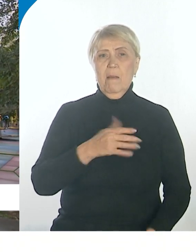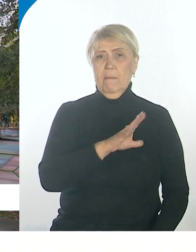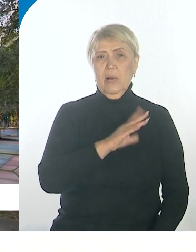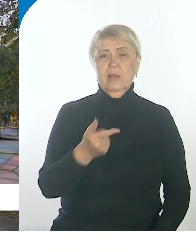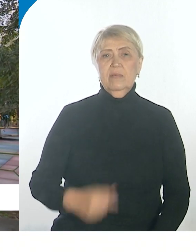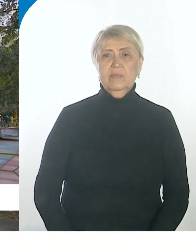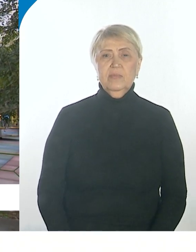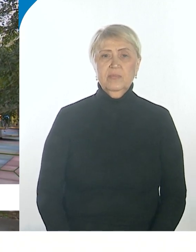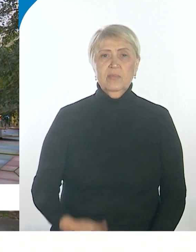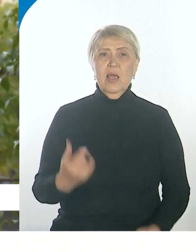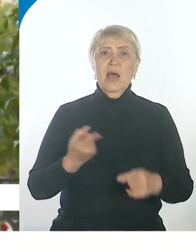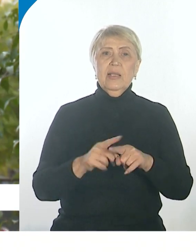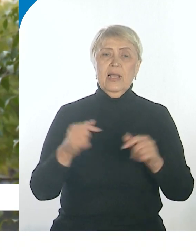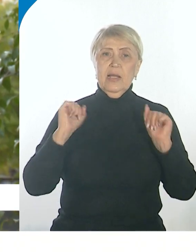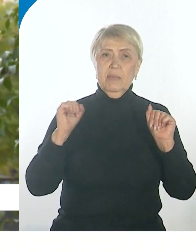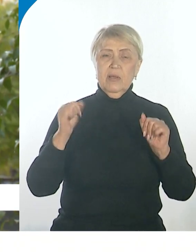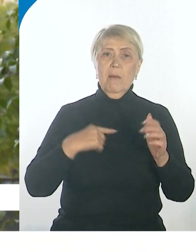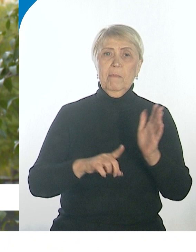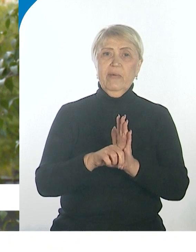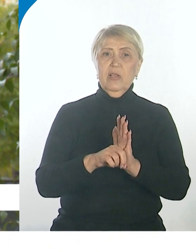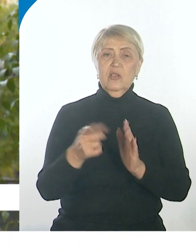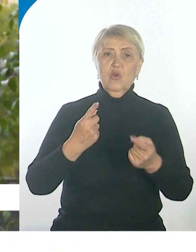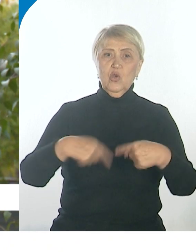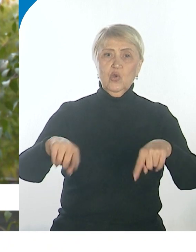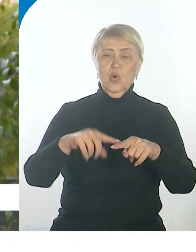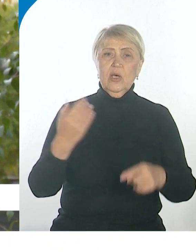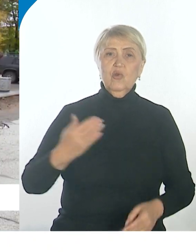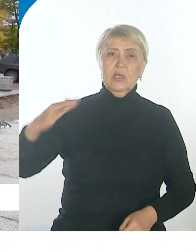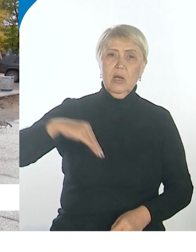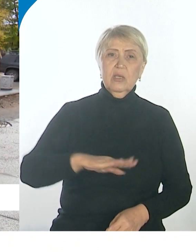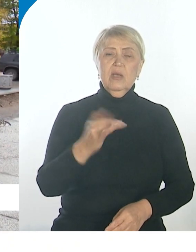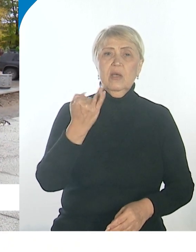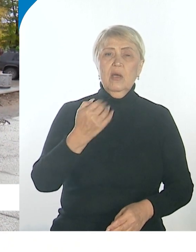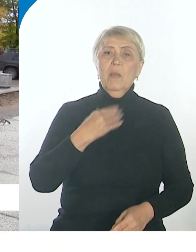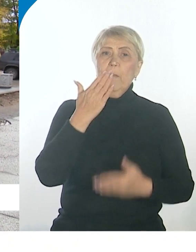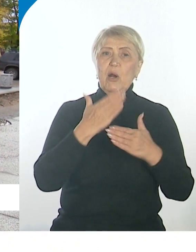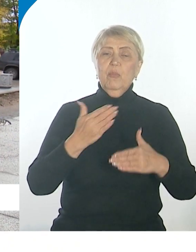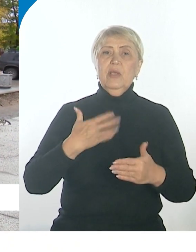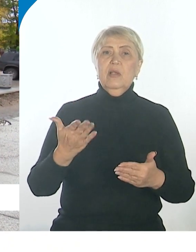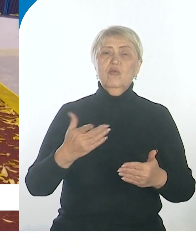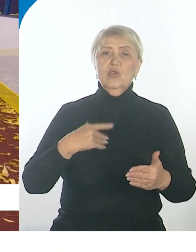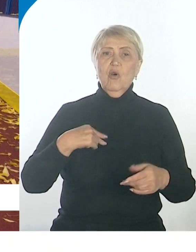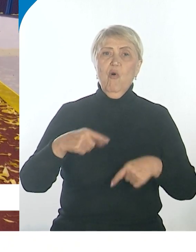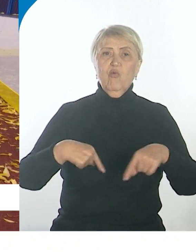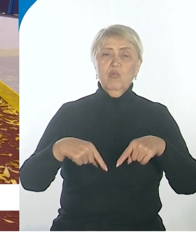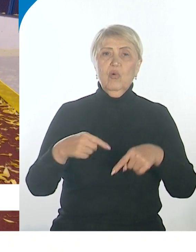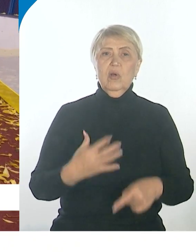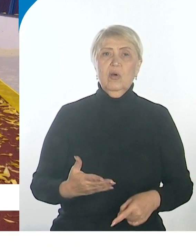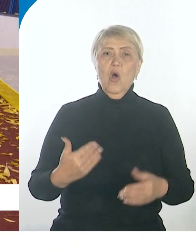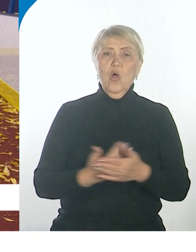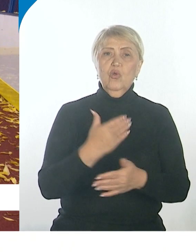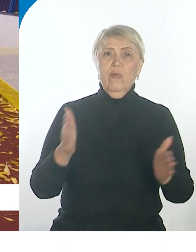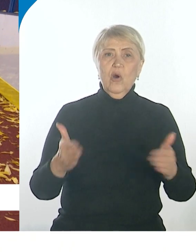спортсменов в мини-парке появилась зона воркаута. И про любителей футбола и хоккея проектировщики тоже не забыли. Новый корт